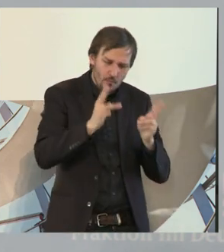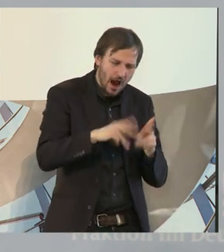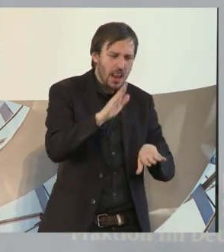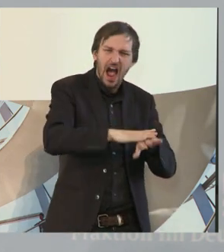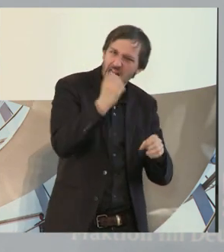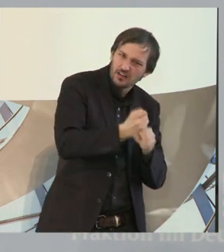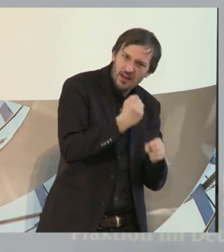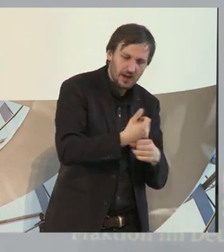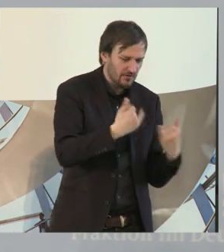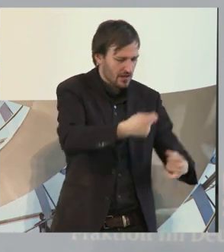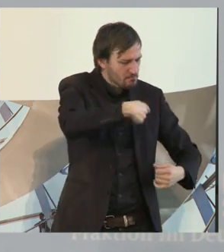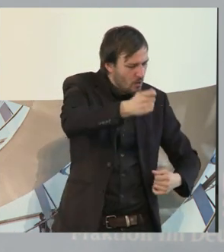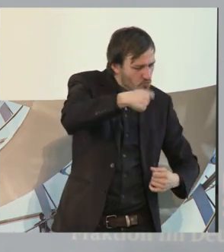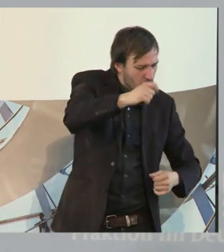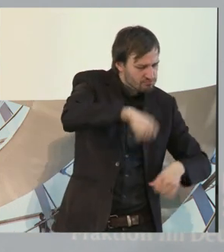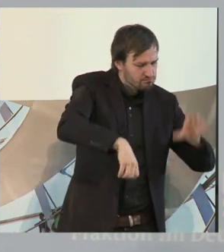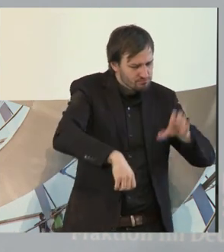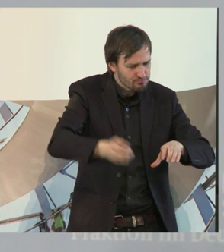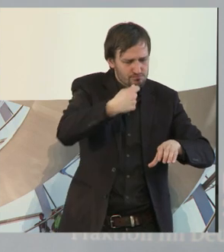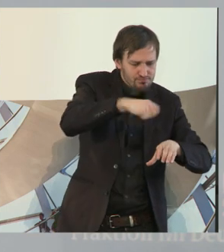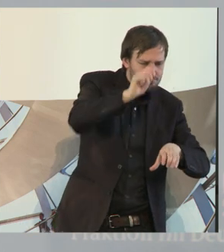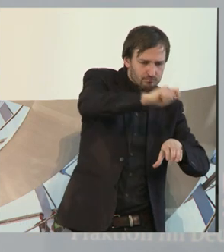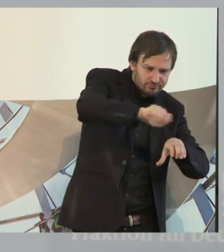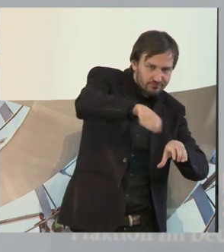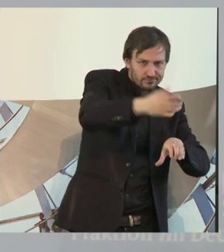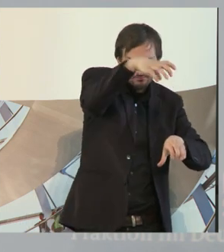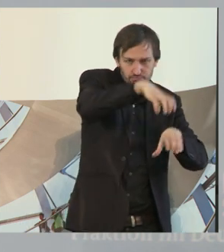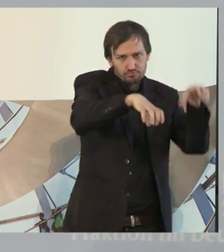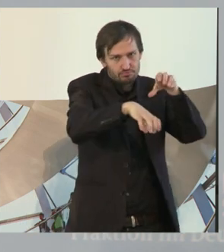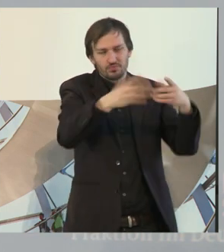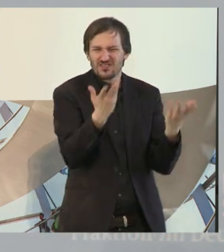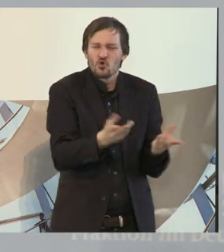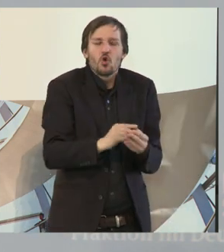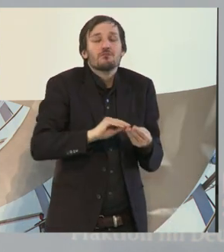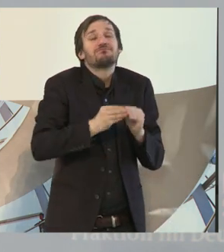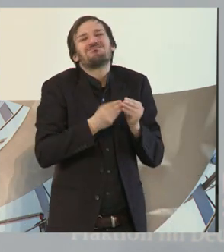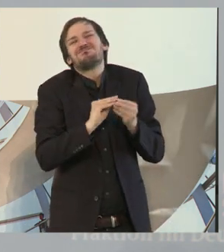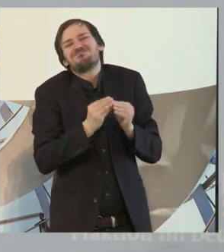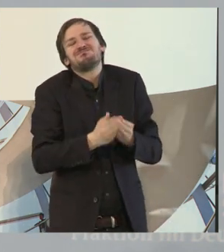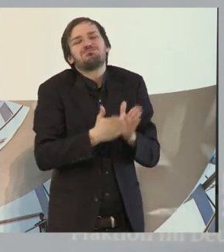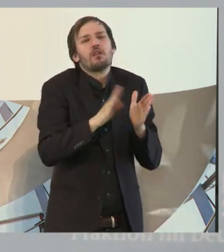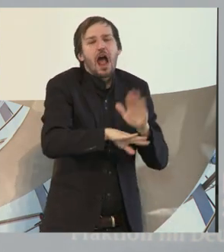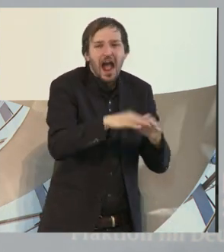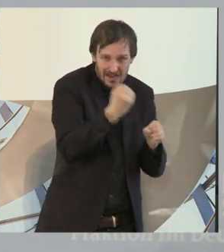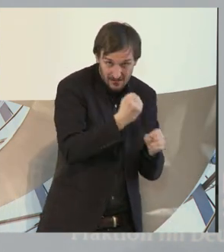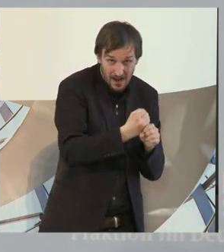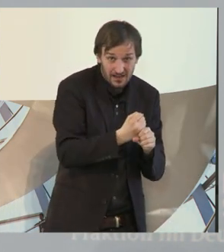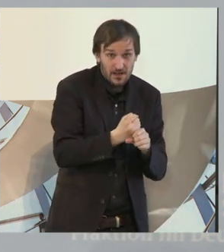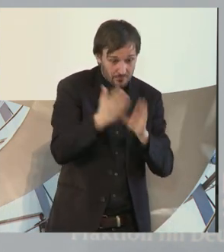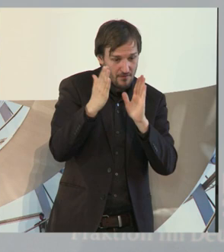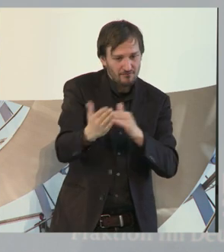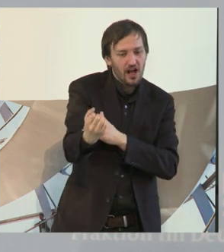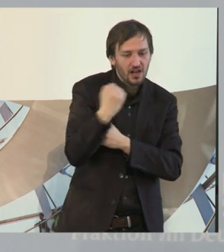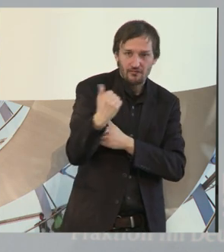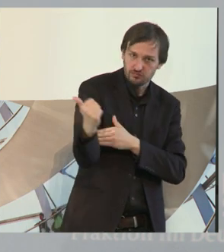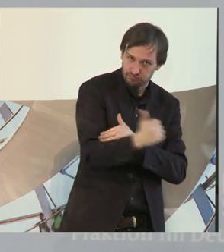Also ein hochkomplexes Handwerk, was wir nach und nach mit Unterstützung von Fachkräften den Leuten